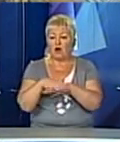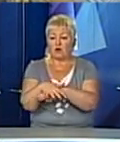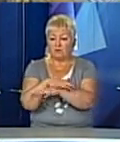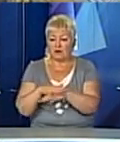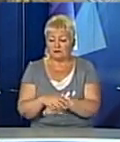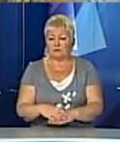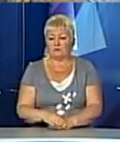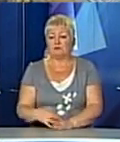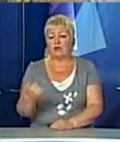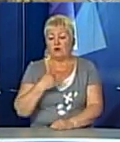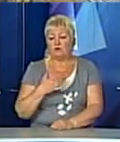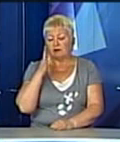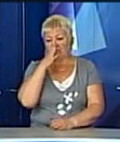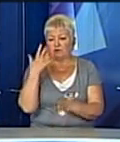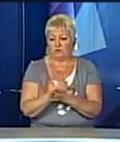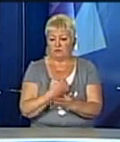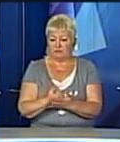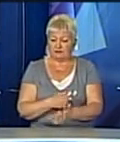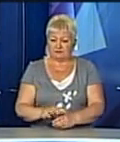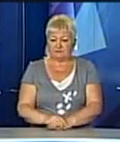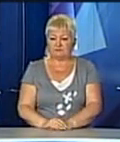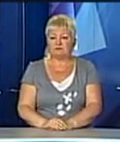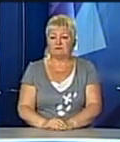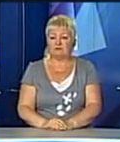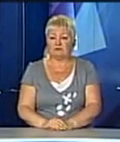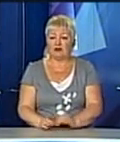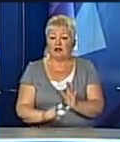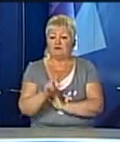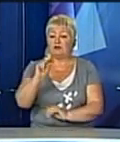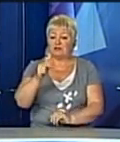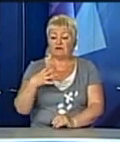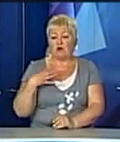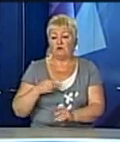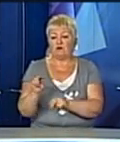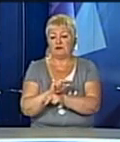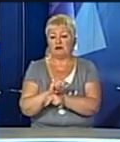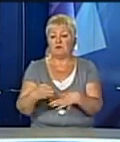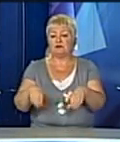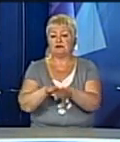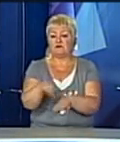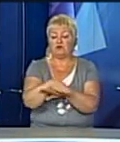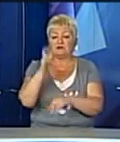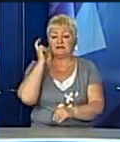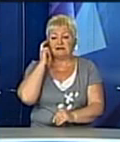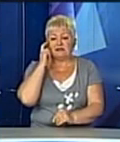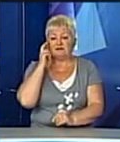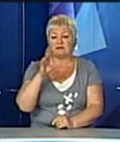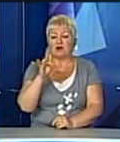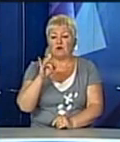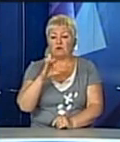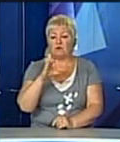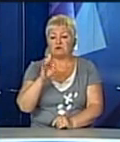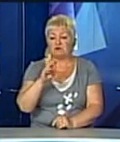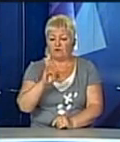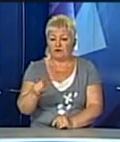в нас буде успіх. Від четверга у Львові на ремонт закриють вулиці Київську і Русових.